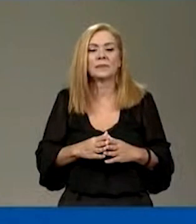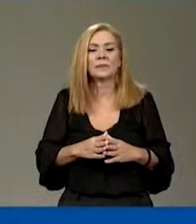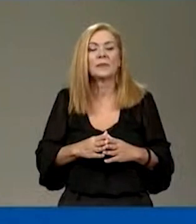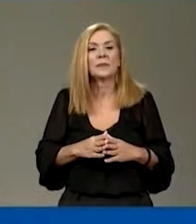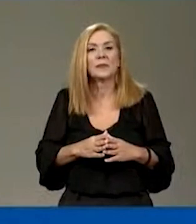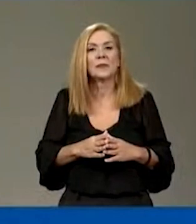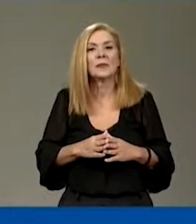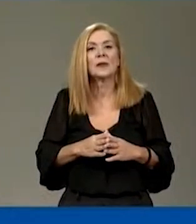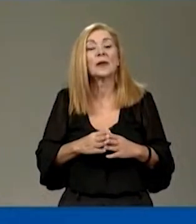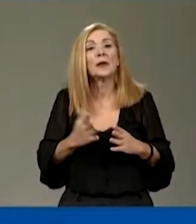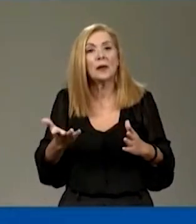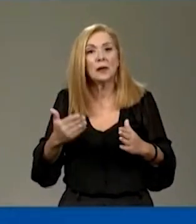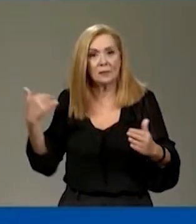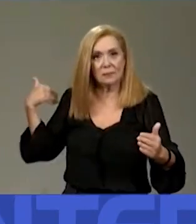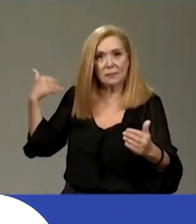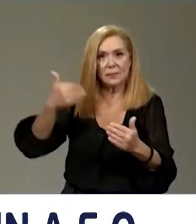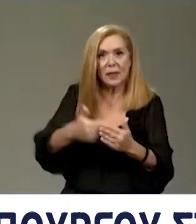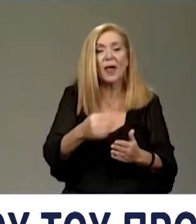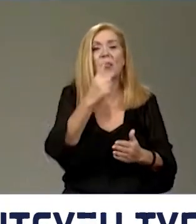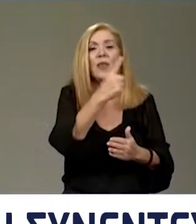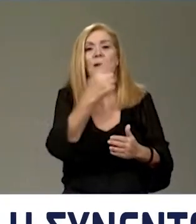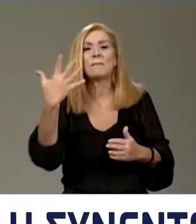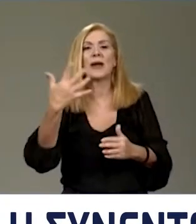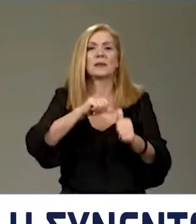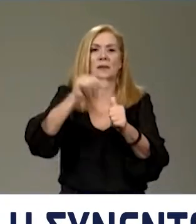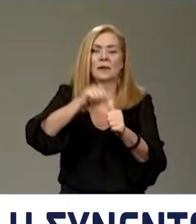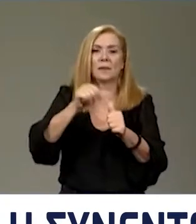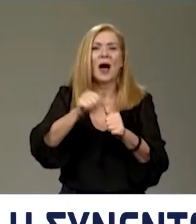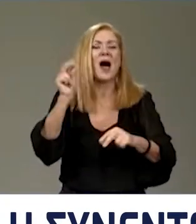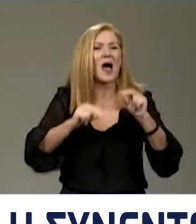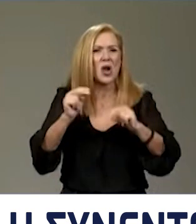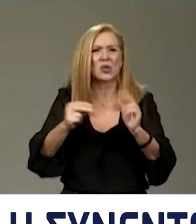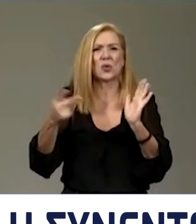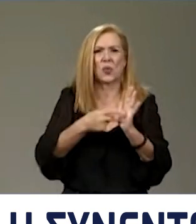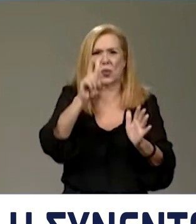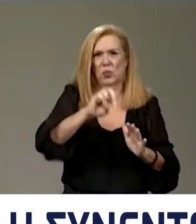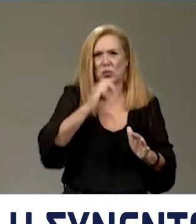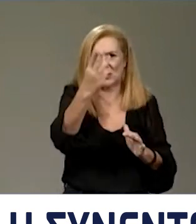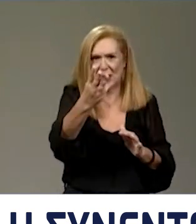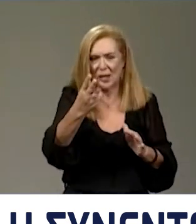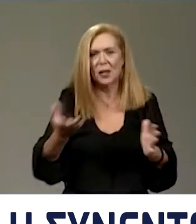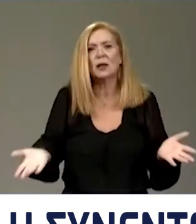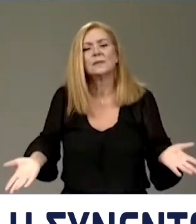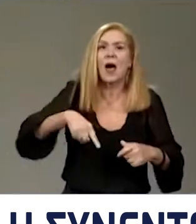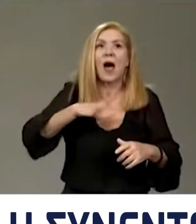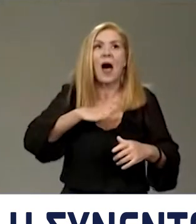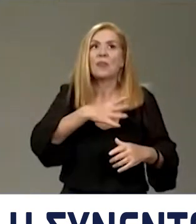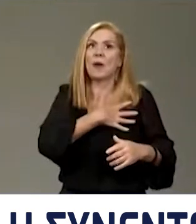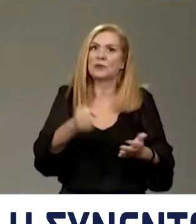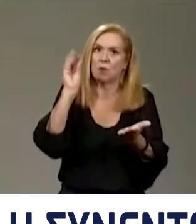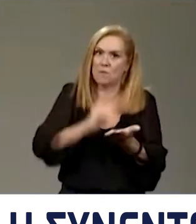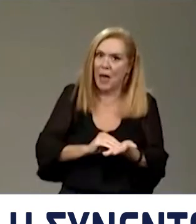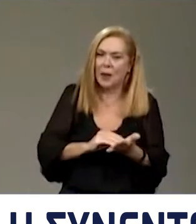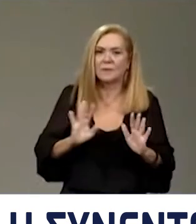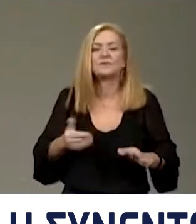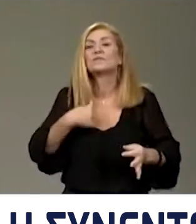Ξανά εκλογές το 2027. Αυτό διεμήνυσε ο Πρωθυπουργός Κυριάκος Μητσοτάκης κατά τη διάρκεια της συνέντευξης τύπου στην